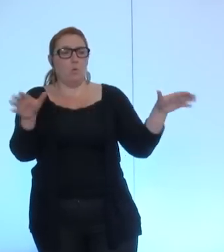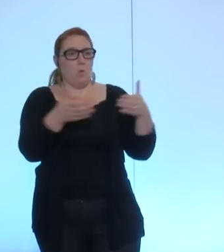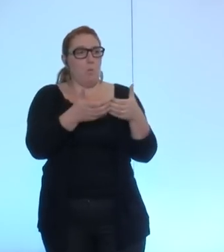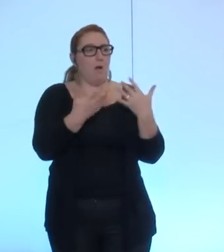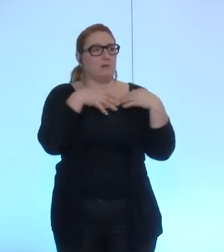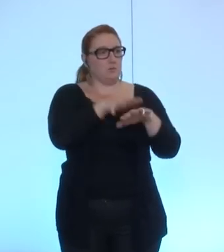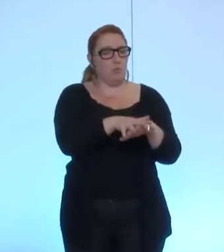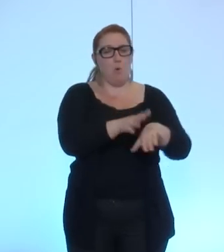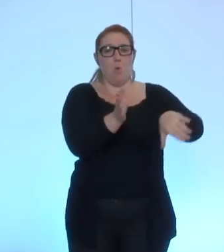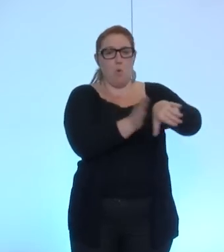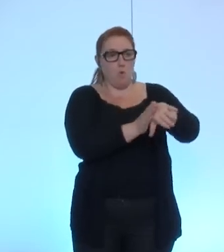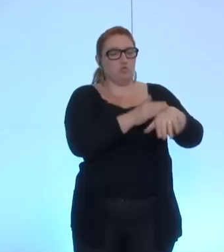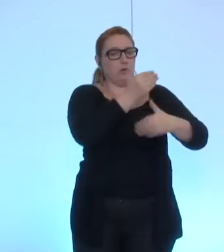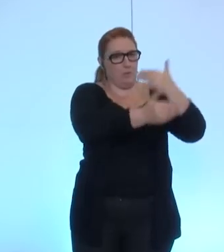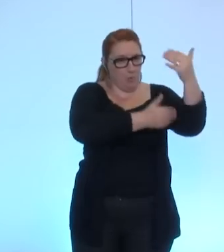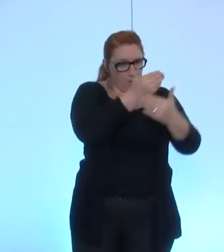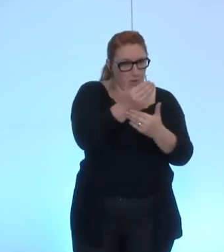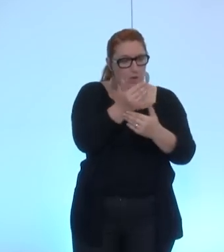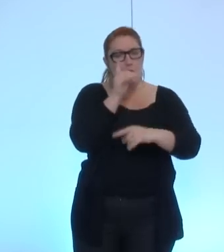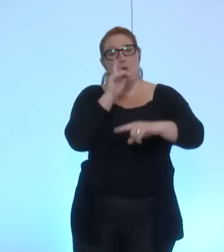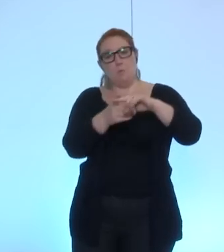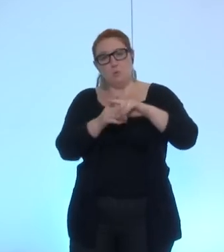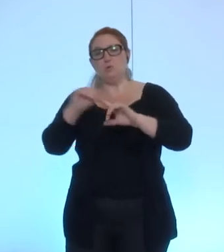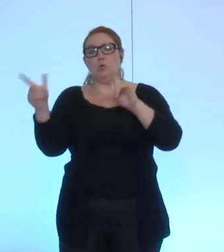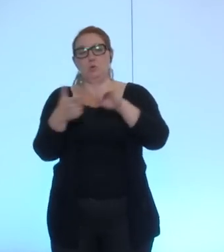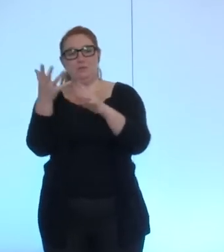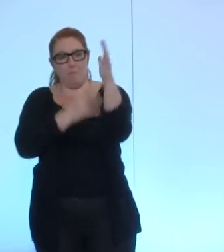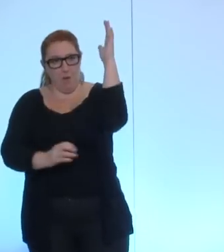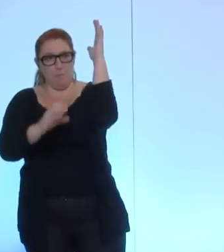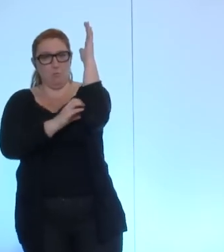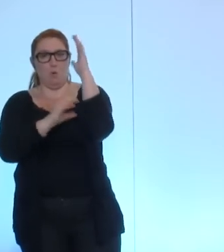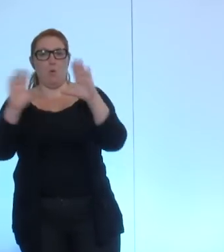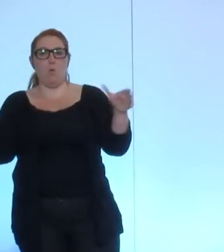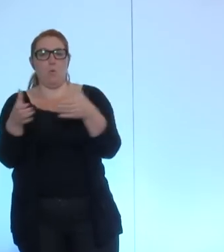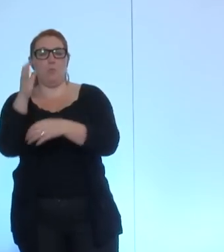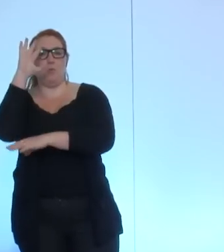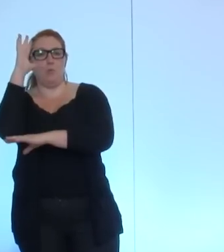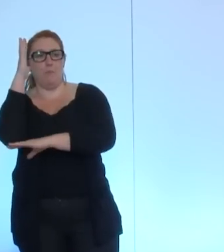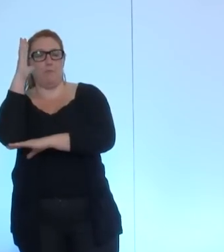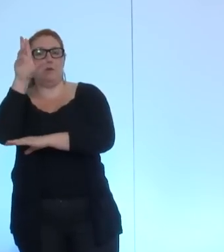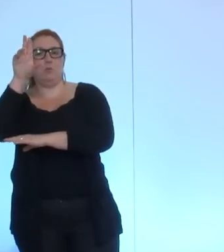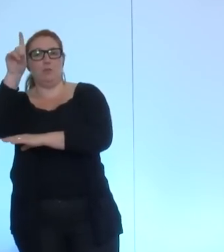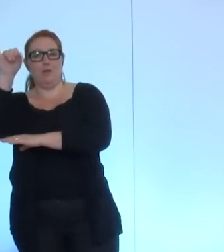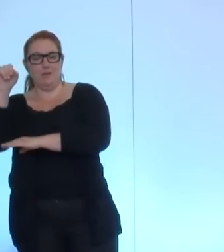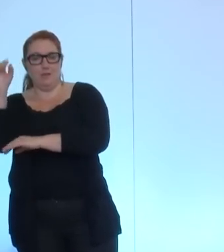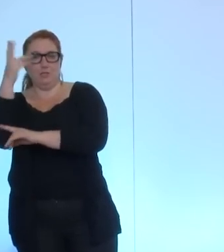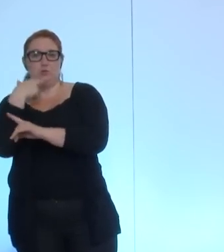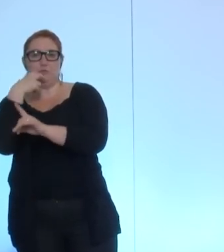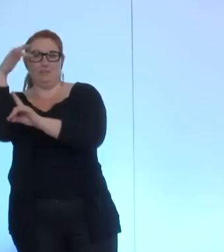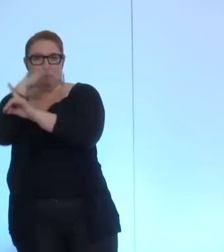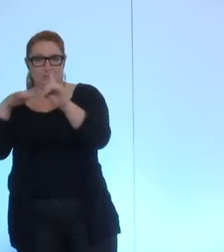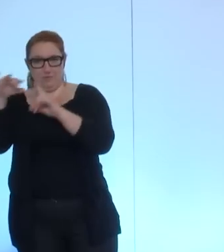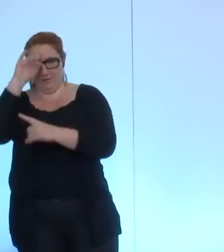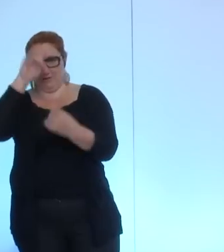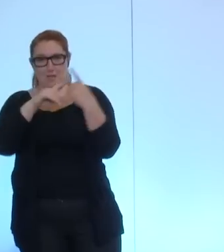gauche et de progrès et un du groupe UMP UDI société civile concernant la délibération qui crée